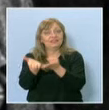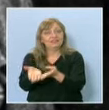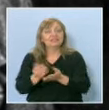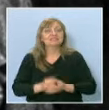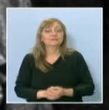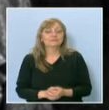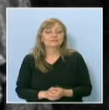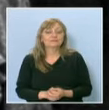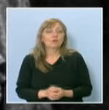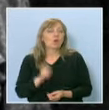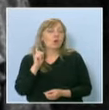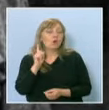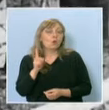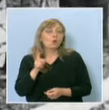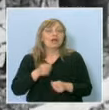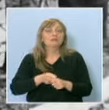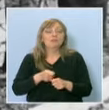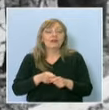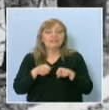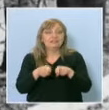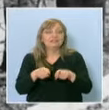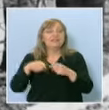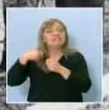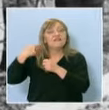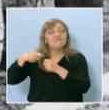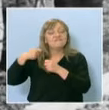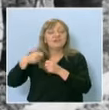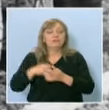когато изработвахте тези филми?